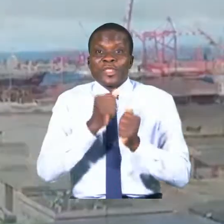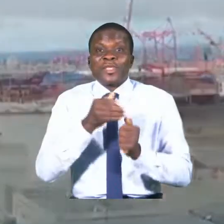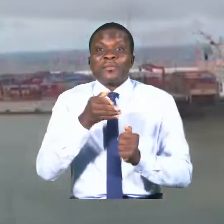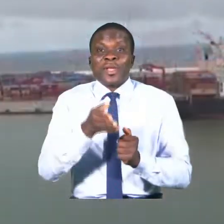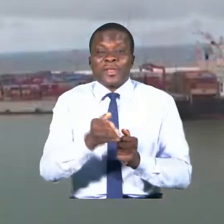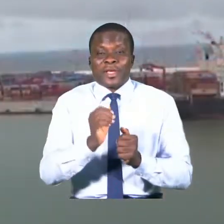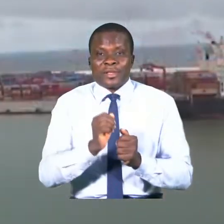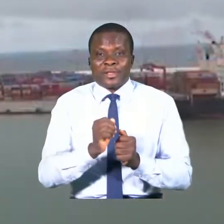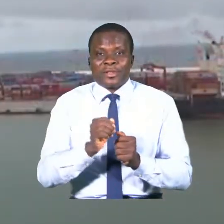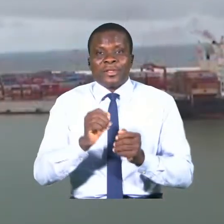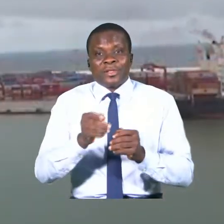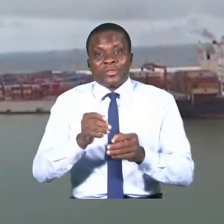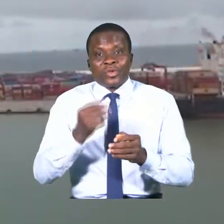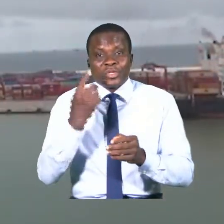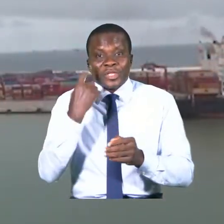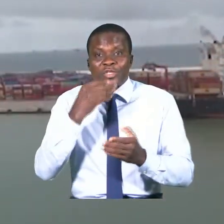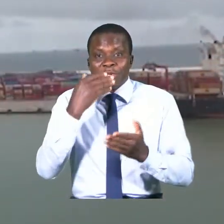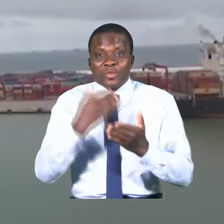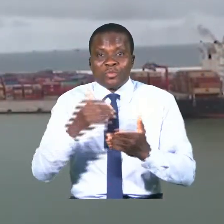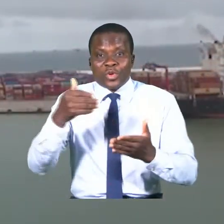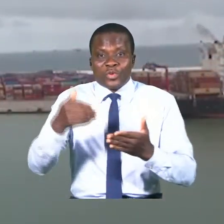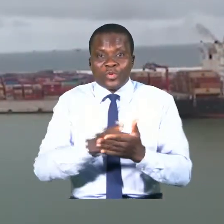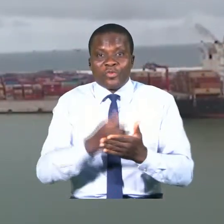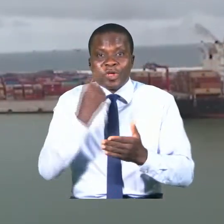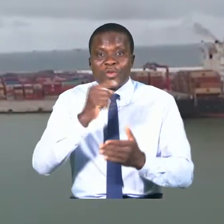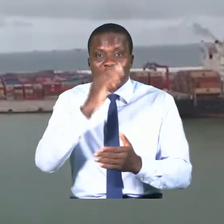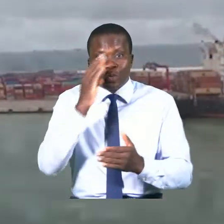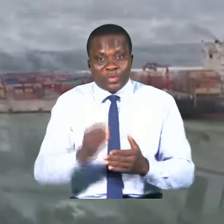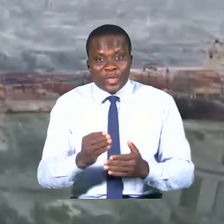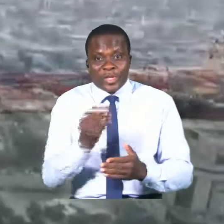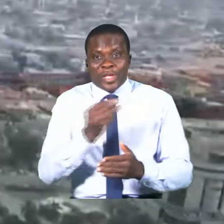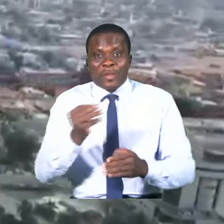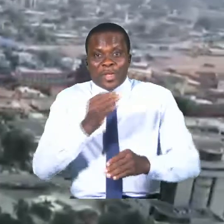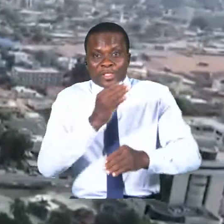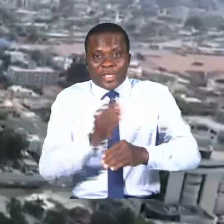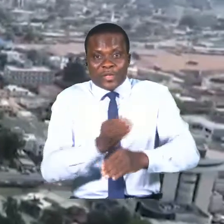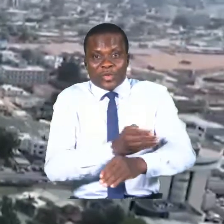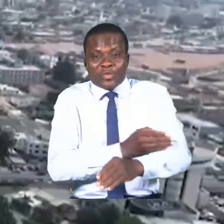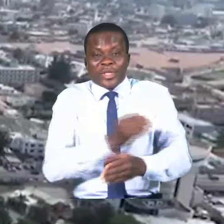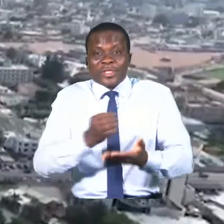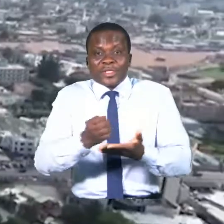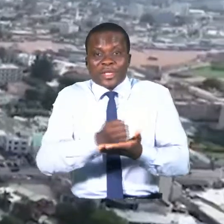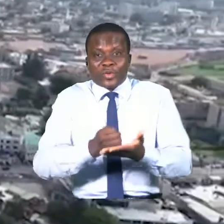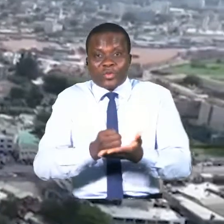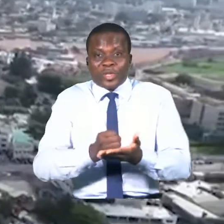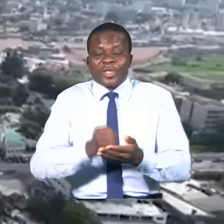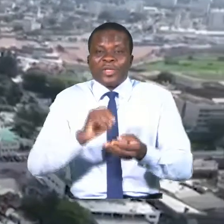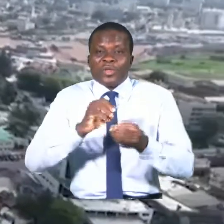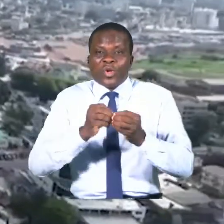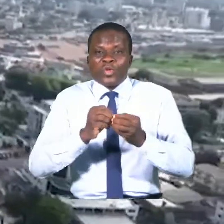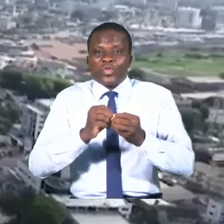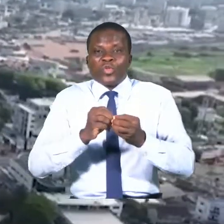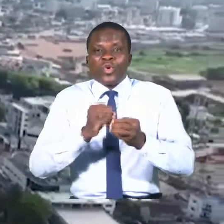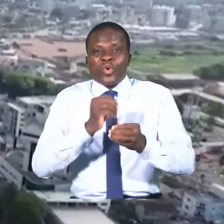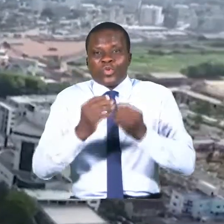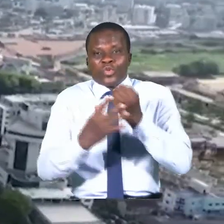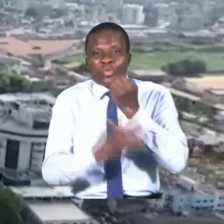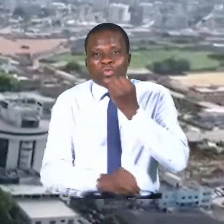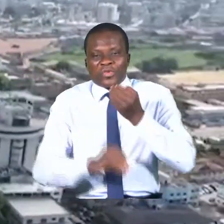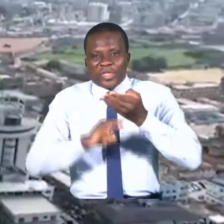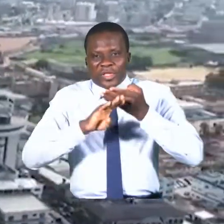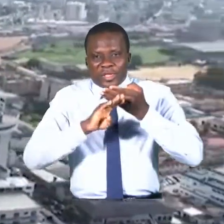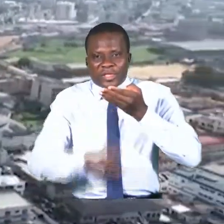C'est la récente bonne nouvelle pour le Bénin en matière de croissance économique. Un taux de pauvreté en deçà de